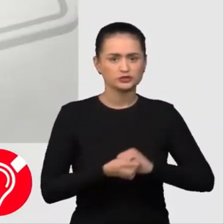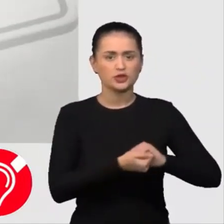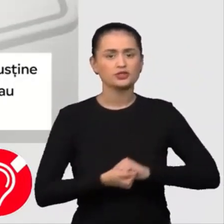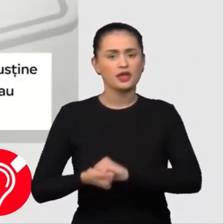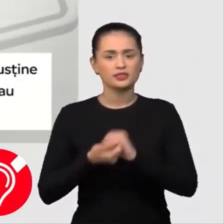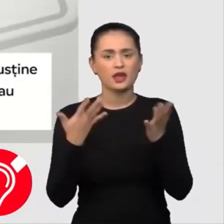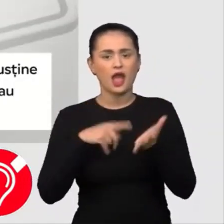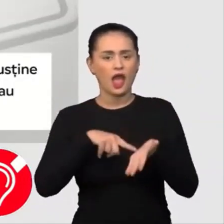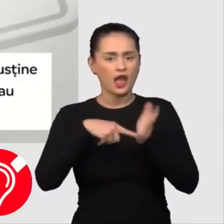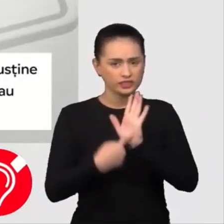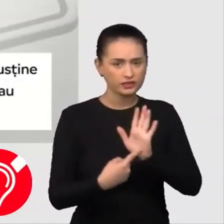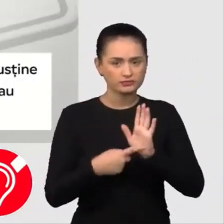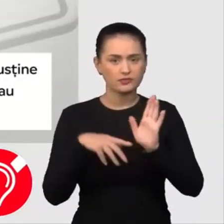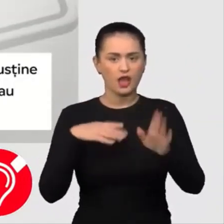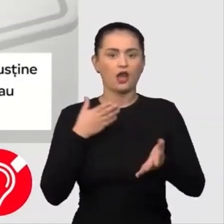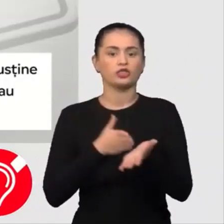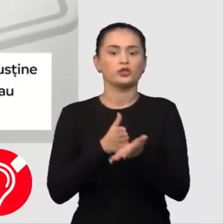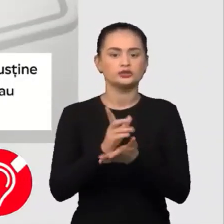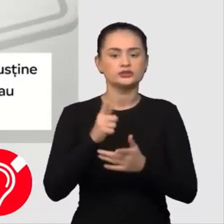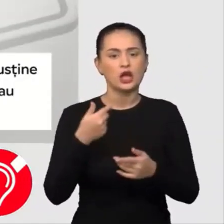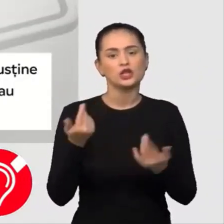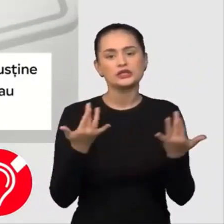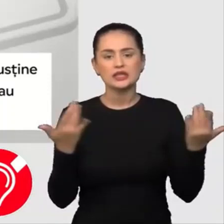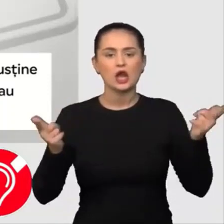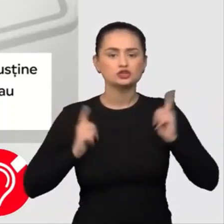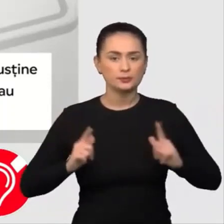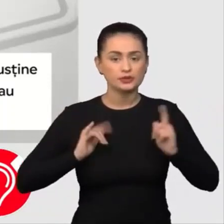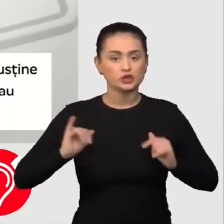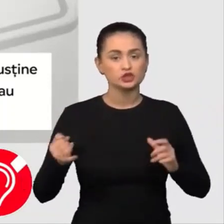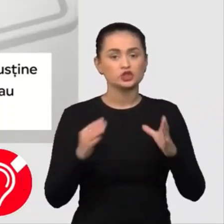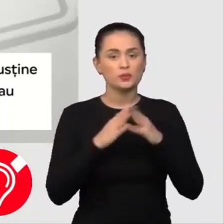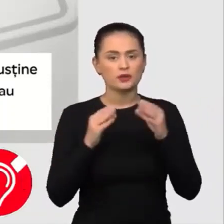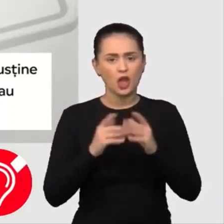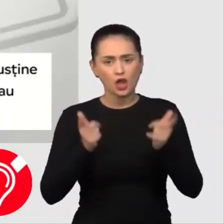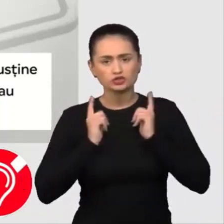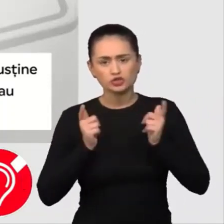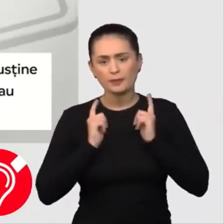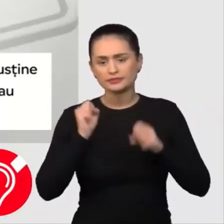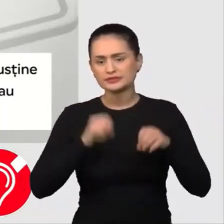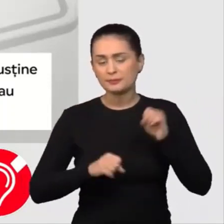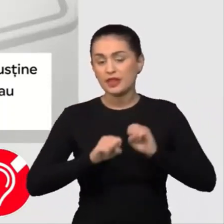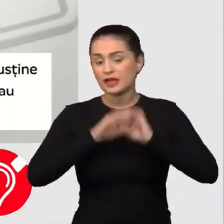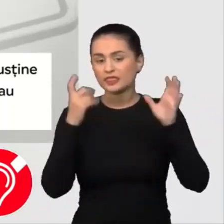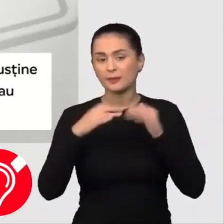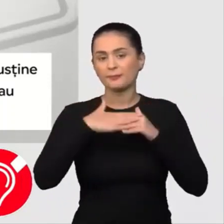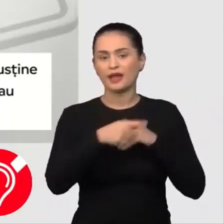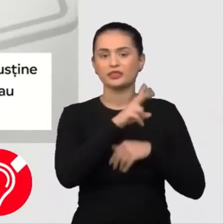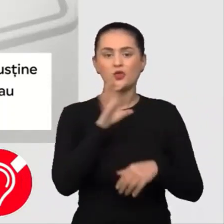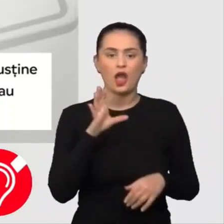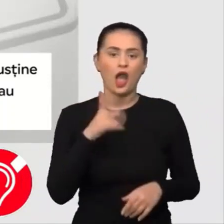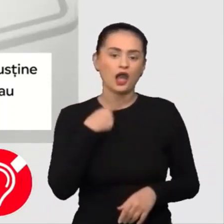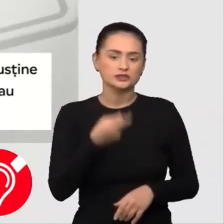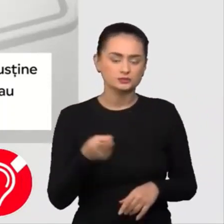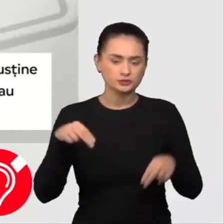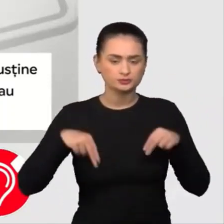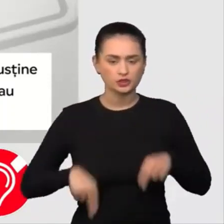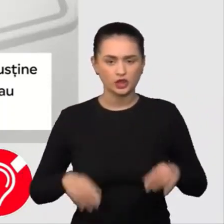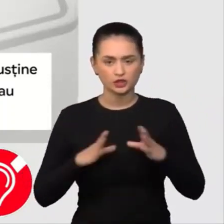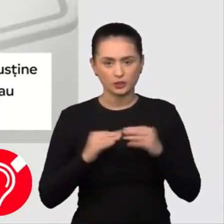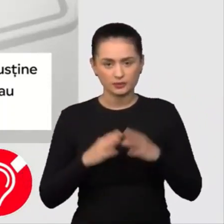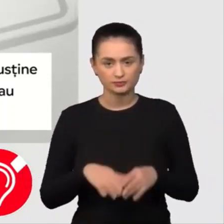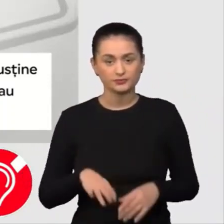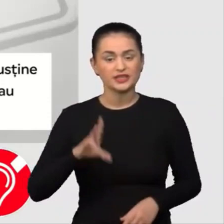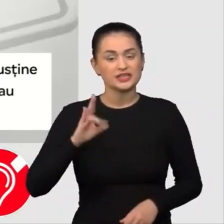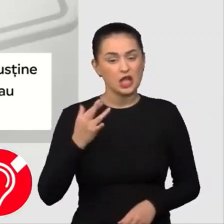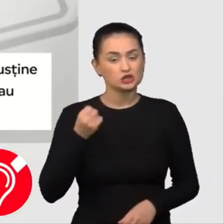Solidaritatea pe care am arătat-o noi a dus la niște așteptări, iar românii așteaptă semne clare din partea Uniunii Europene, spune